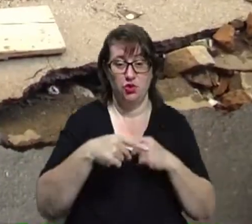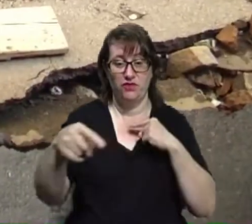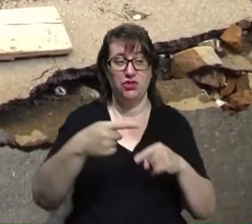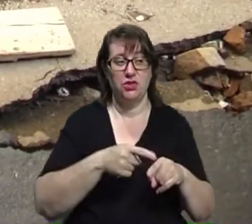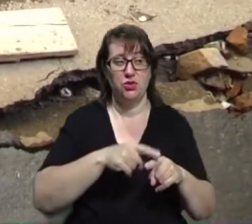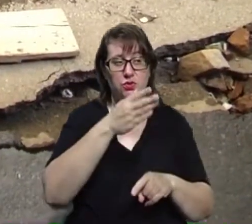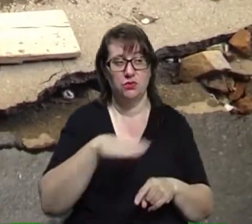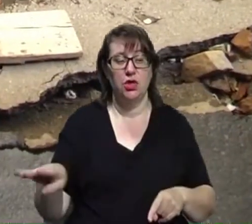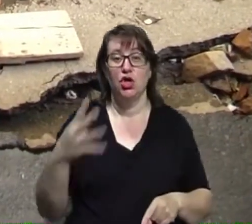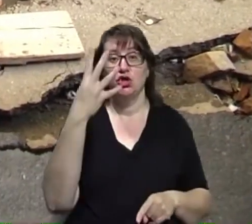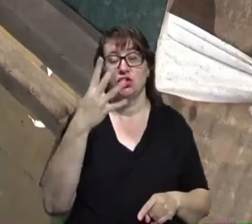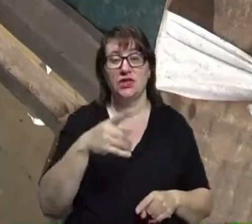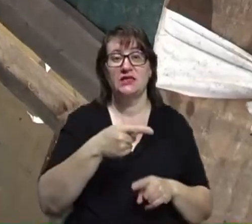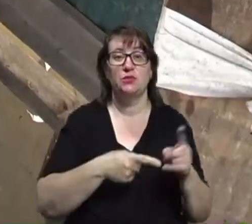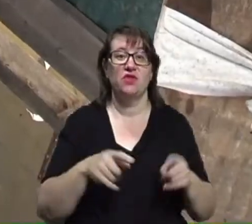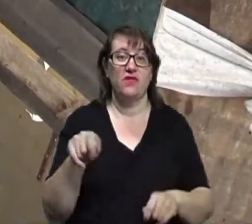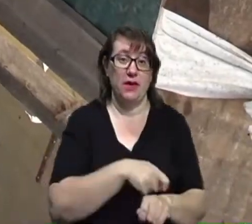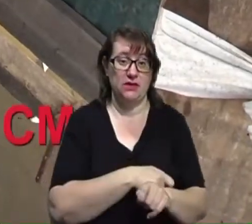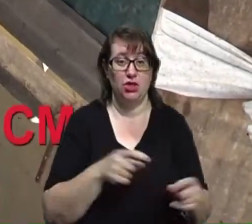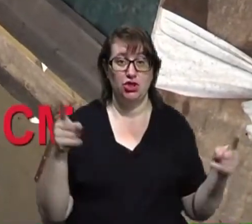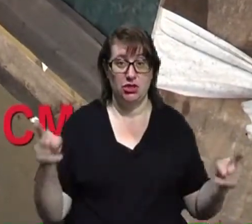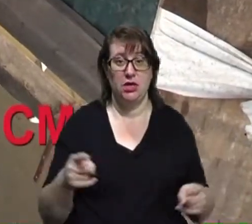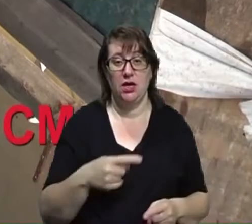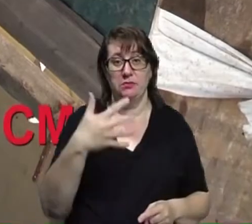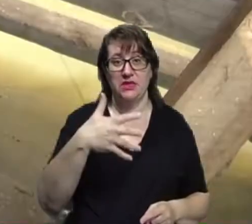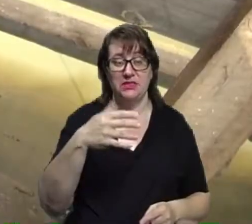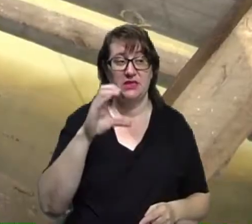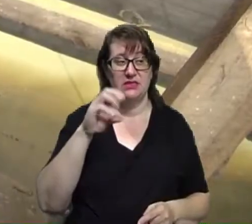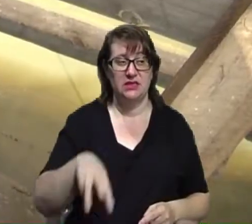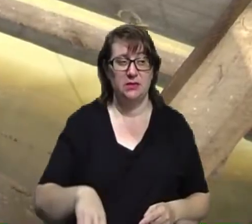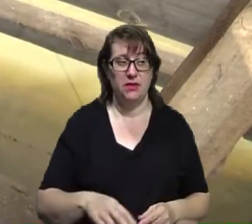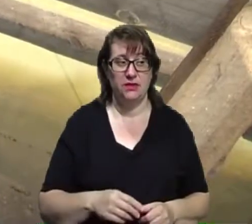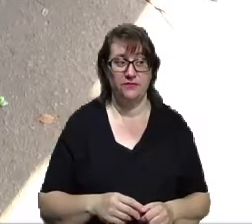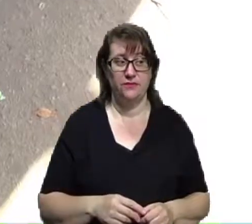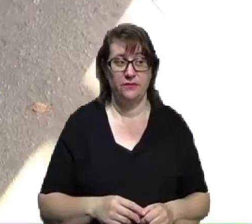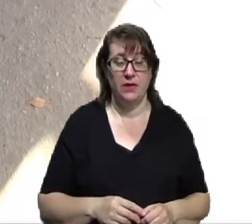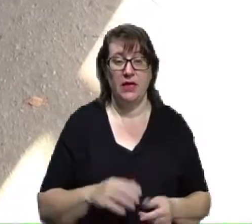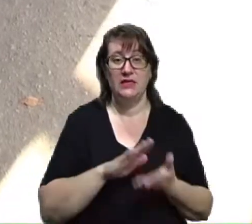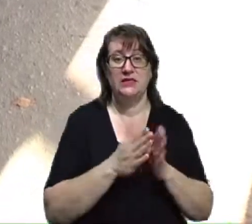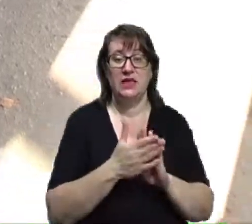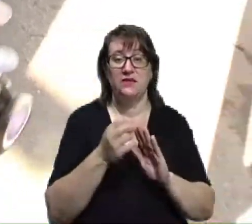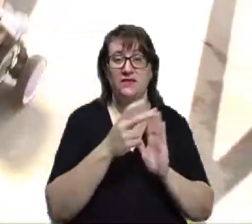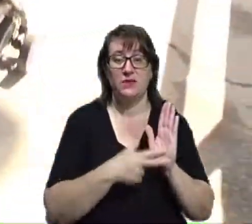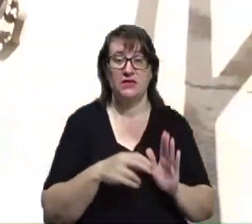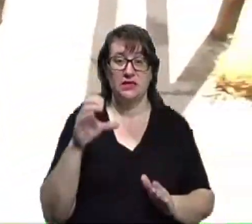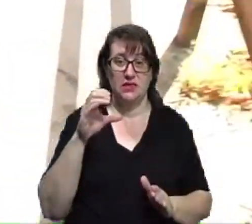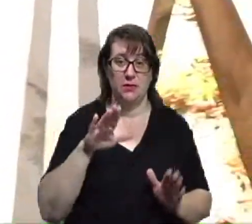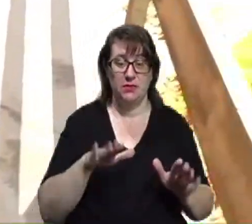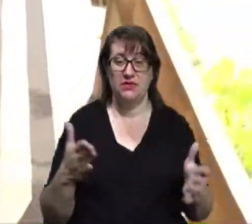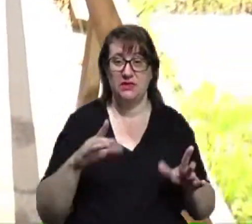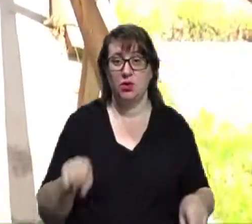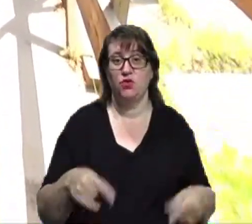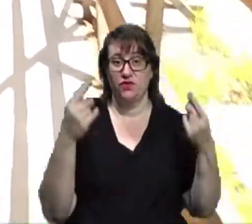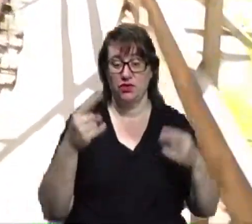– 4,5 метри, ширина – майже 50 сантиметрів. Станом на 18 серпня на місце, де утворилися урвище,